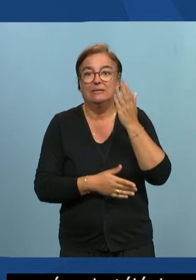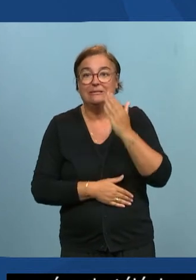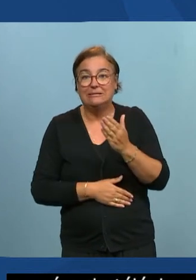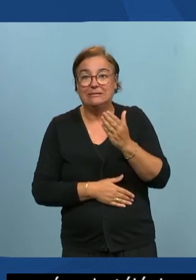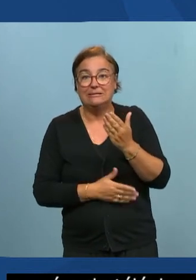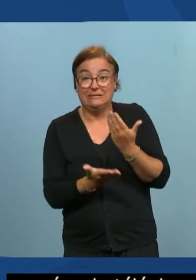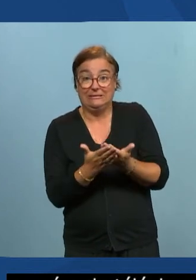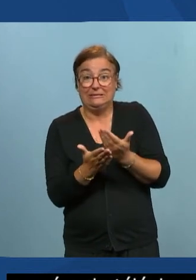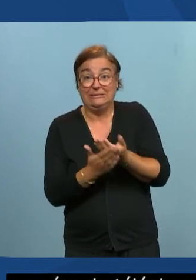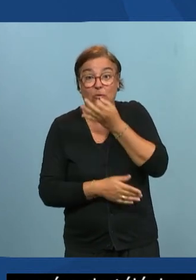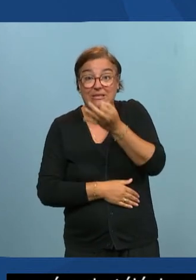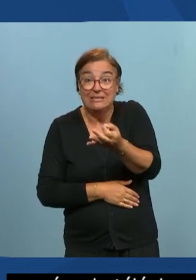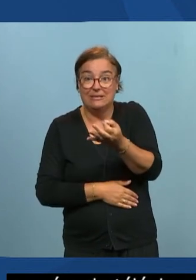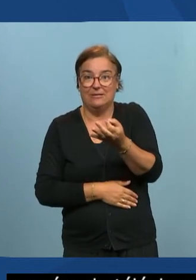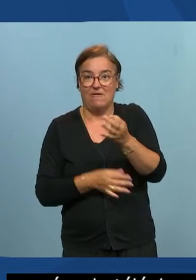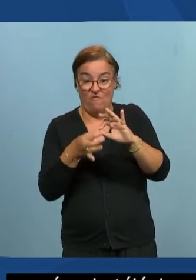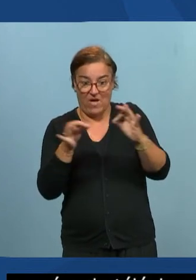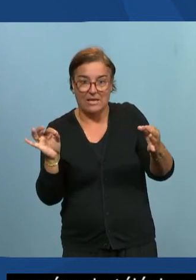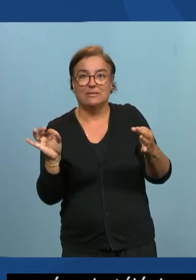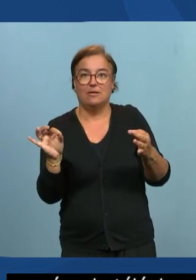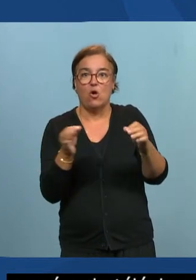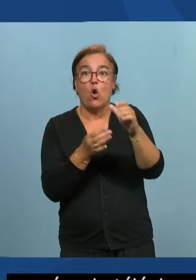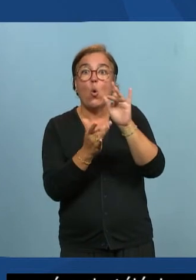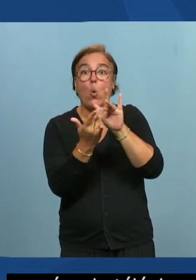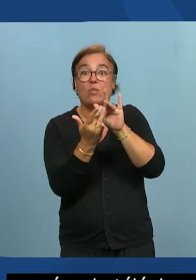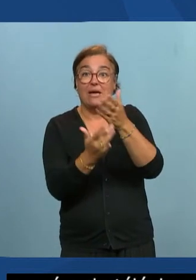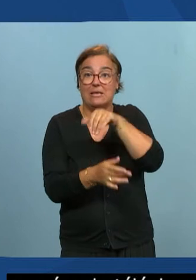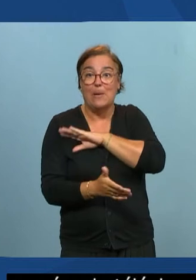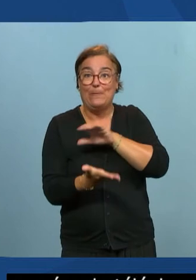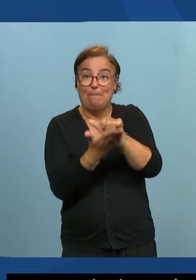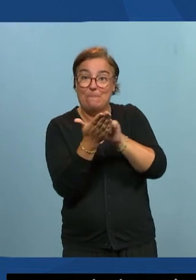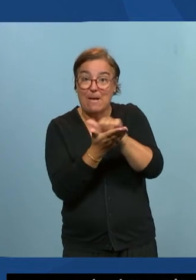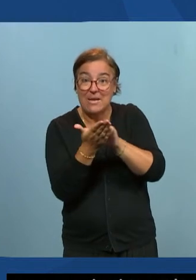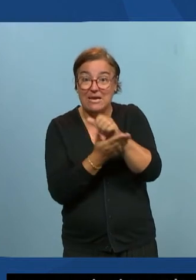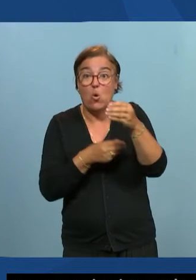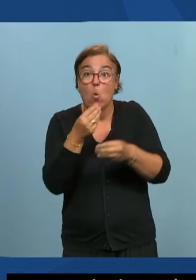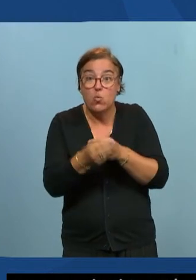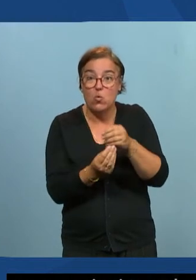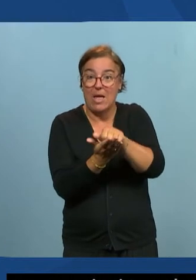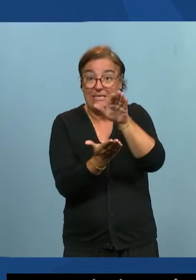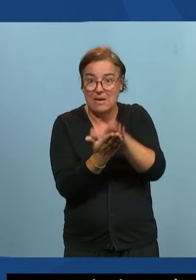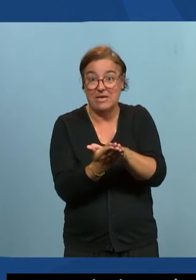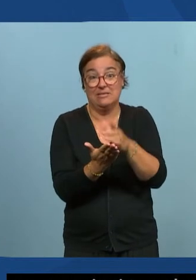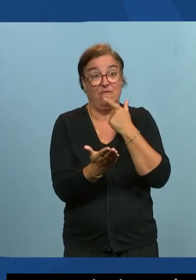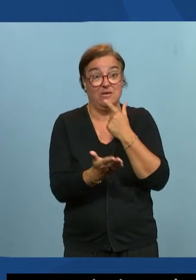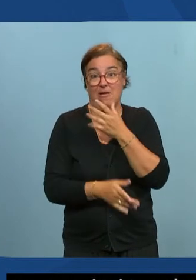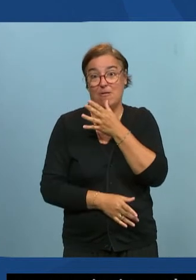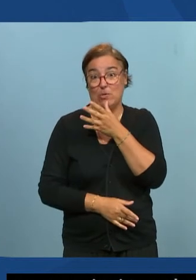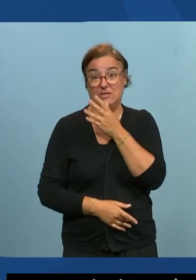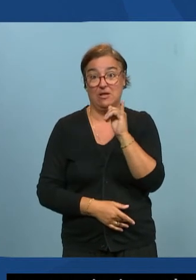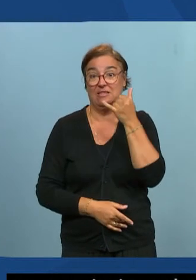de nous contacter par SMS ou par mail c'est pas pour rien c'est parce qu'on a des problèmes d'audition on n'est pas à l'aise au téléphone donc